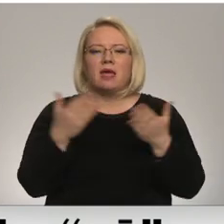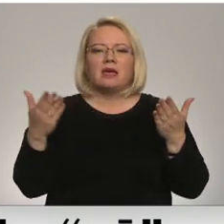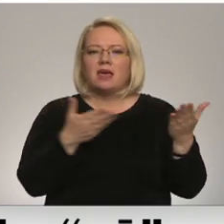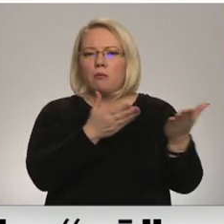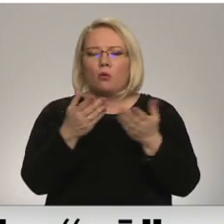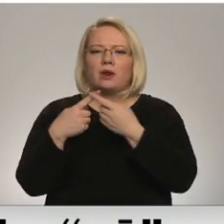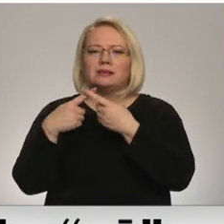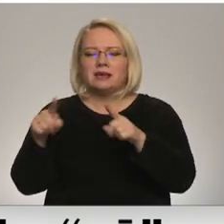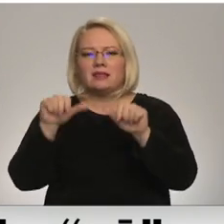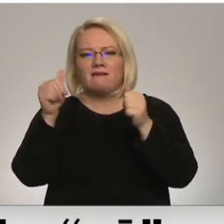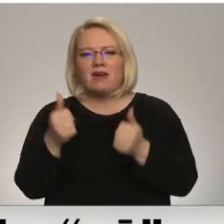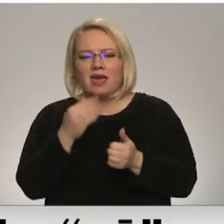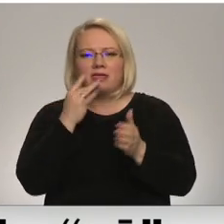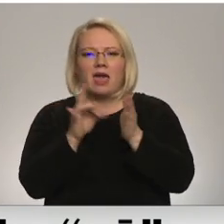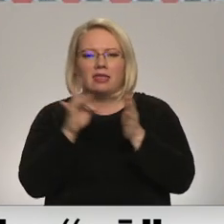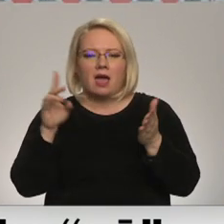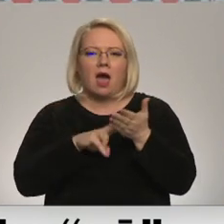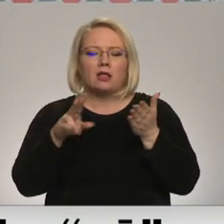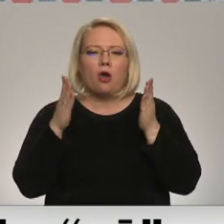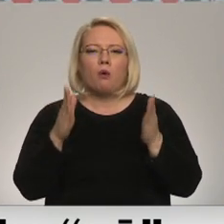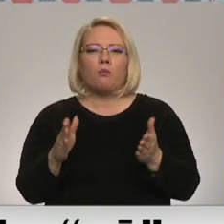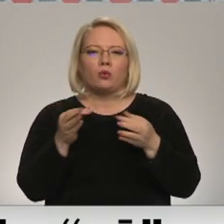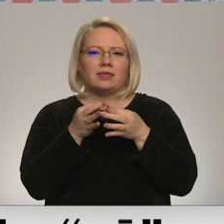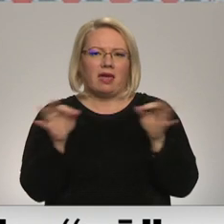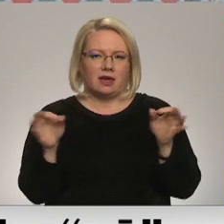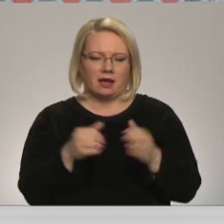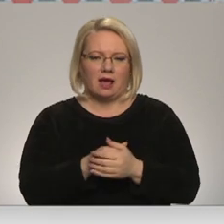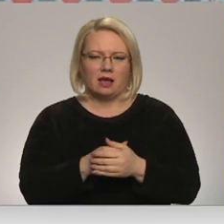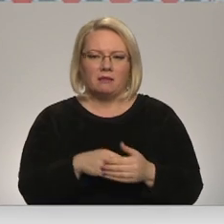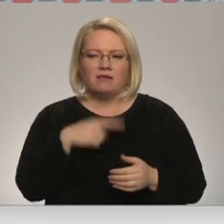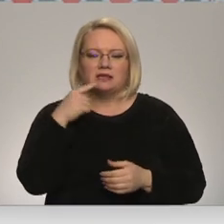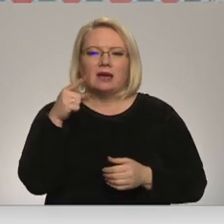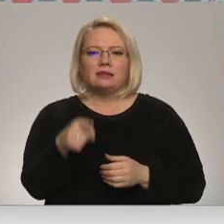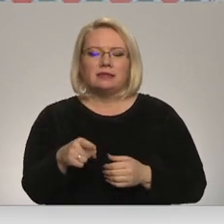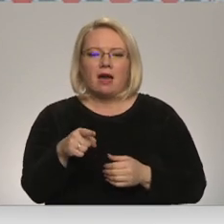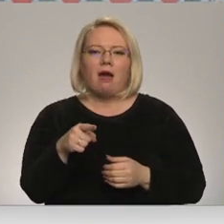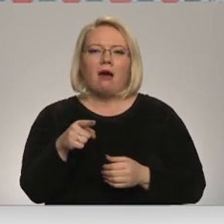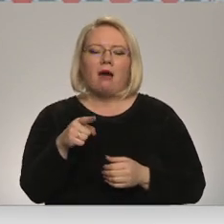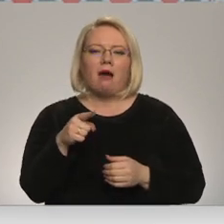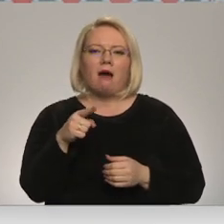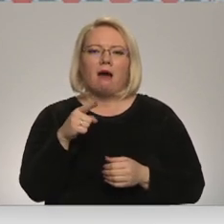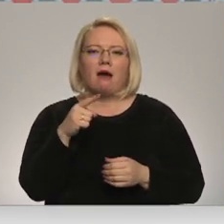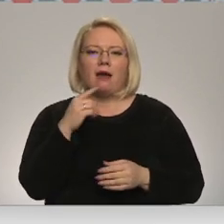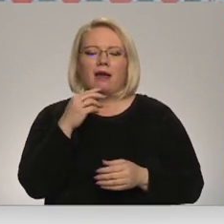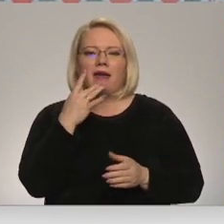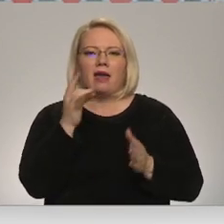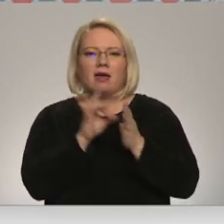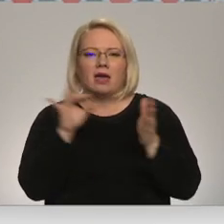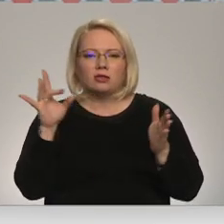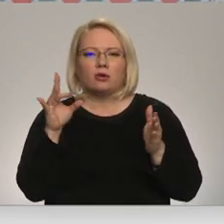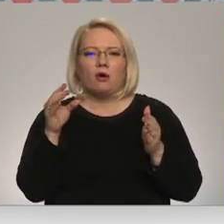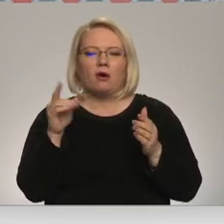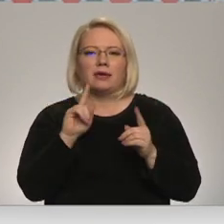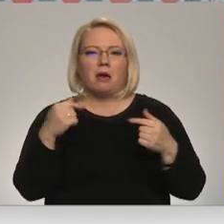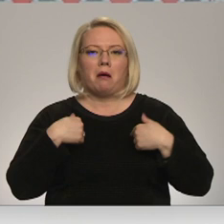ļauj mums būt neatkarīgākiem. To mēs iekosim kā enerģiju, kura tajā laika, kam ar vējuši ir, ļauj mums nepirkt no ārpuses,